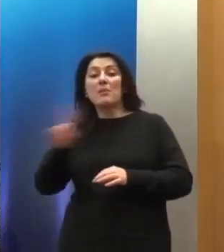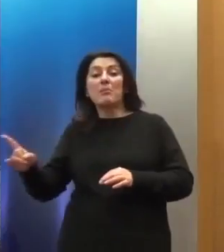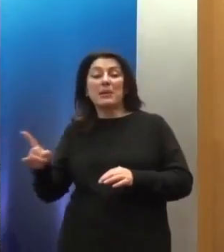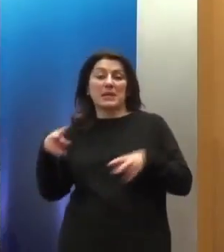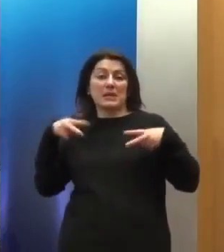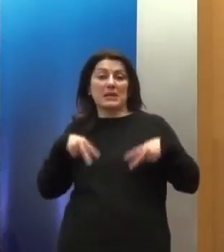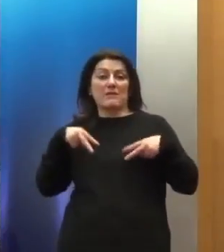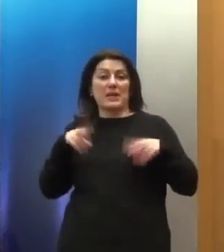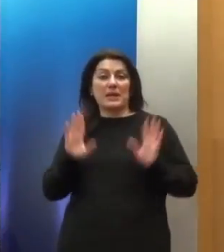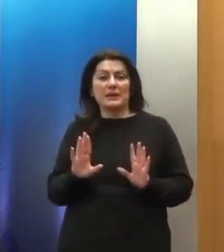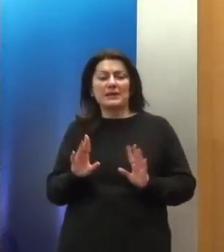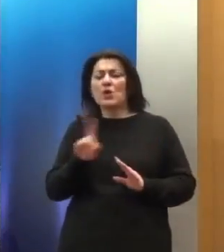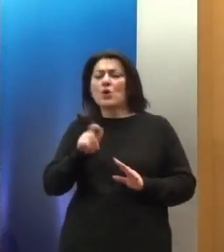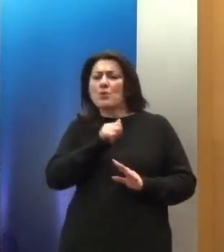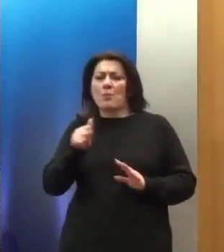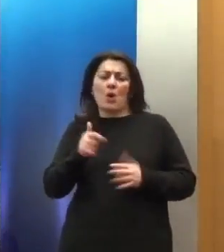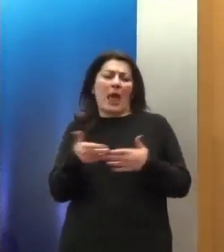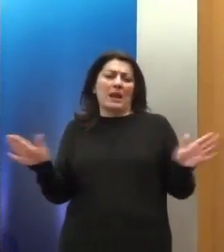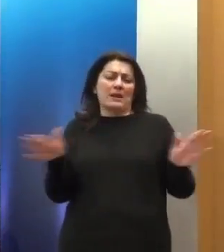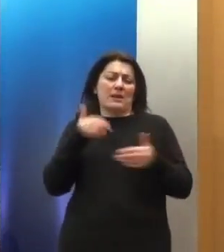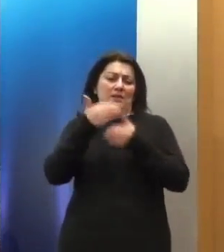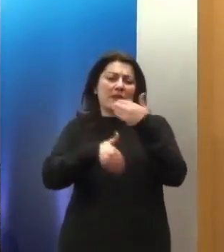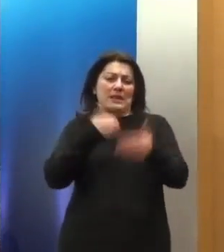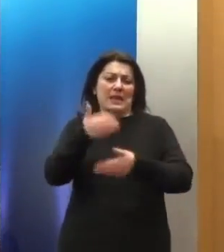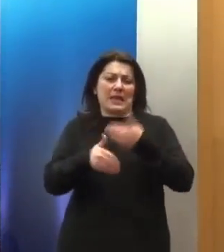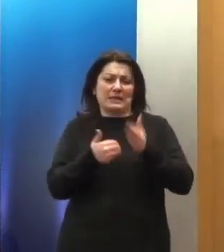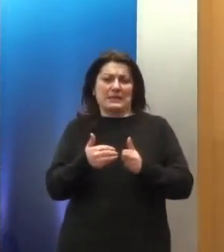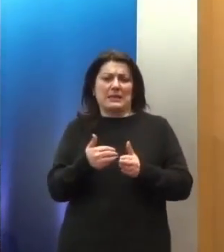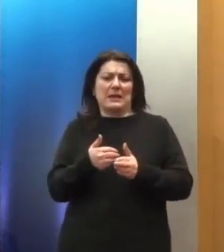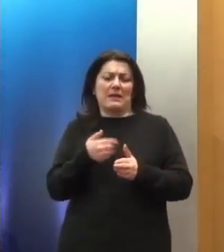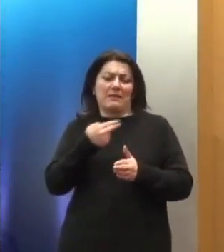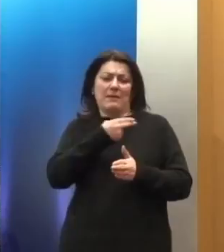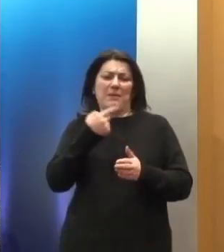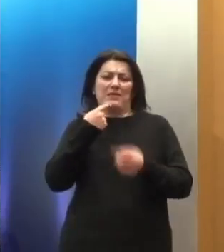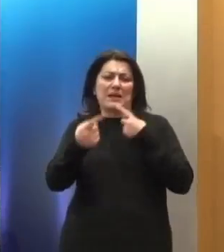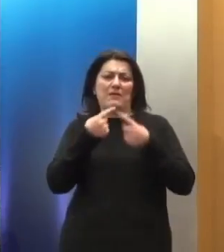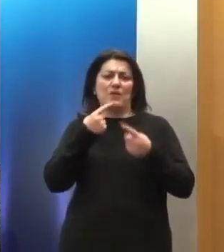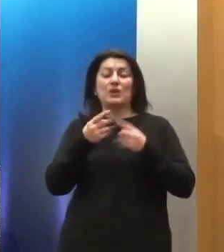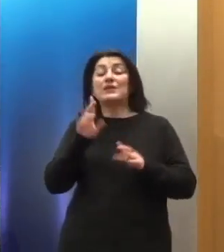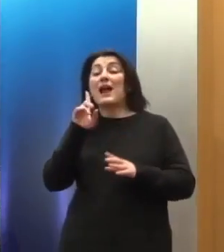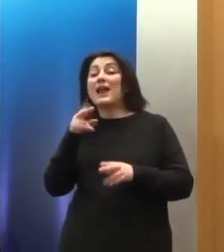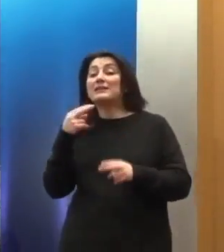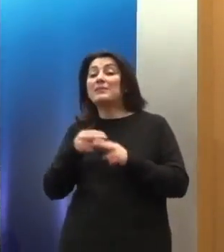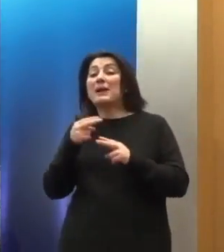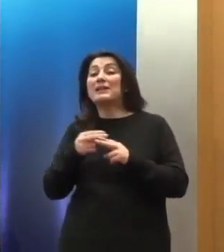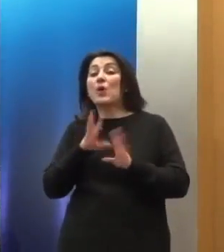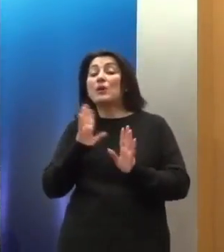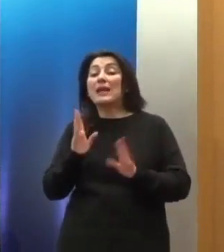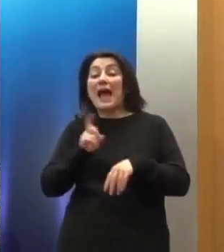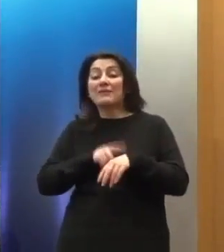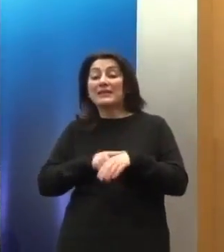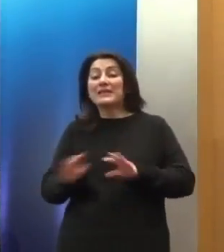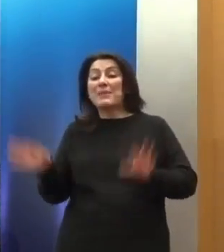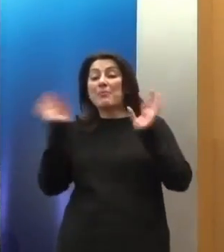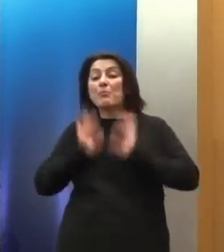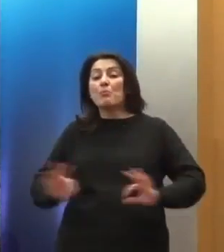ανοιχτή για αυτούς όλους τους φορείς, αλλά και στην προετοιμασία των εκθέσεων. Μας